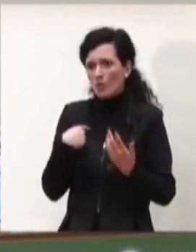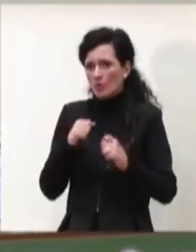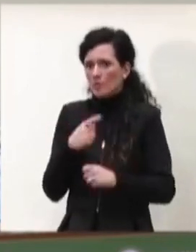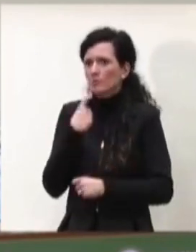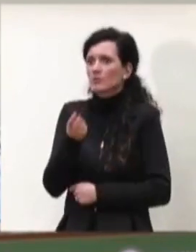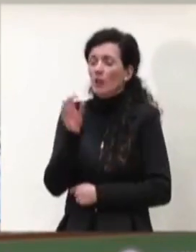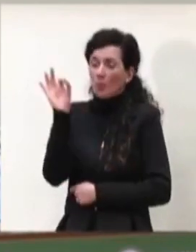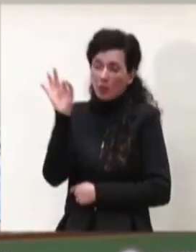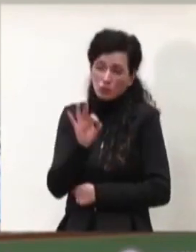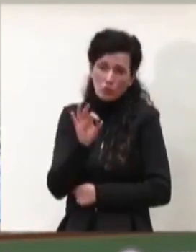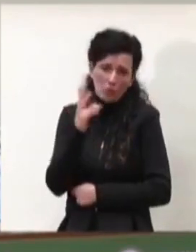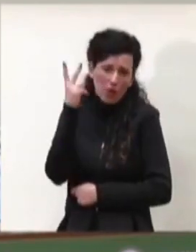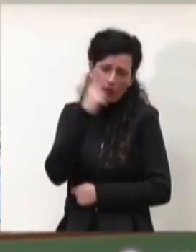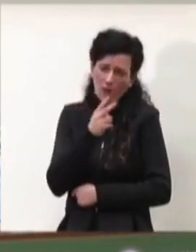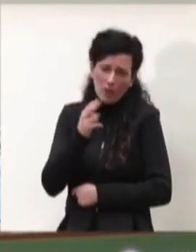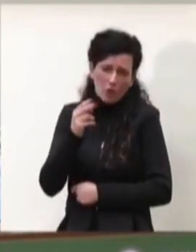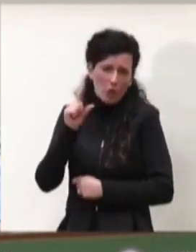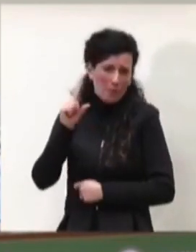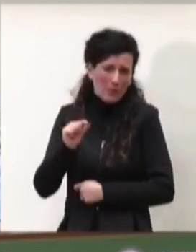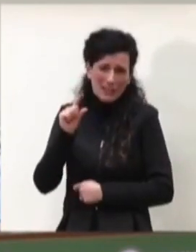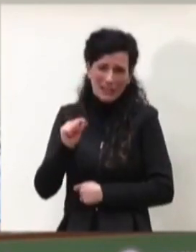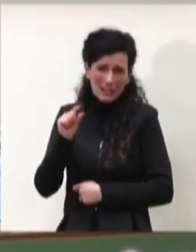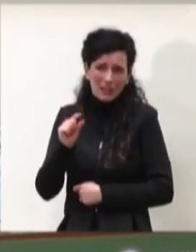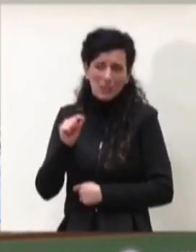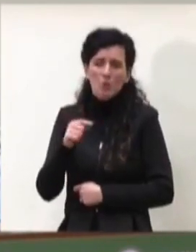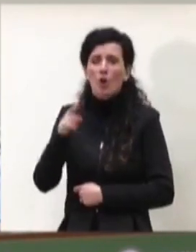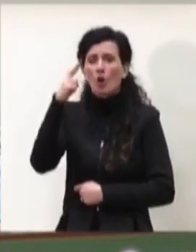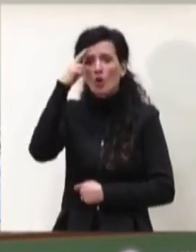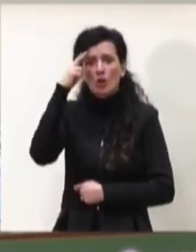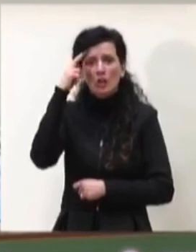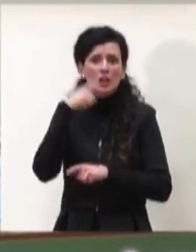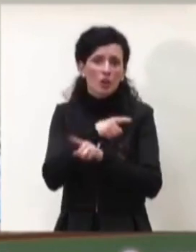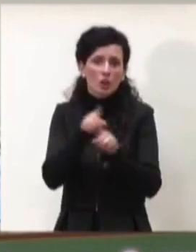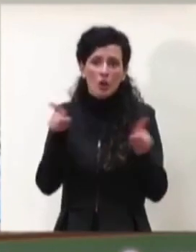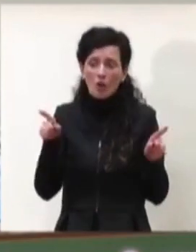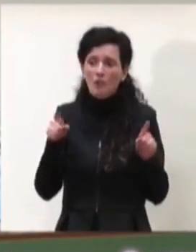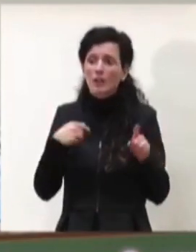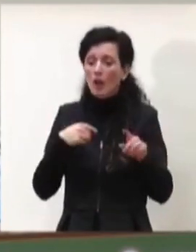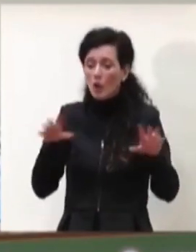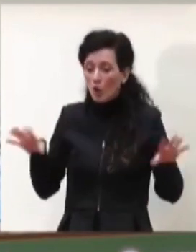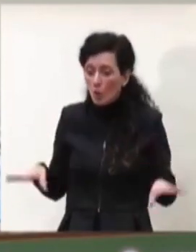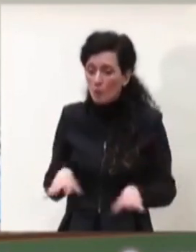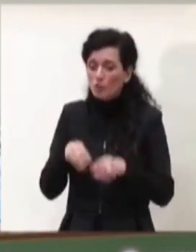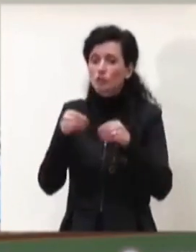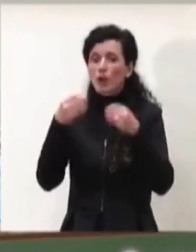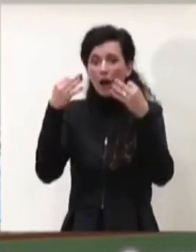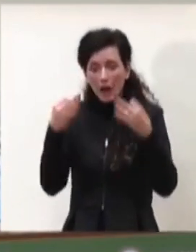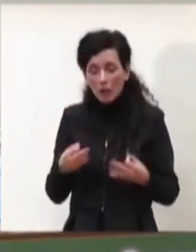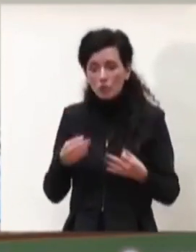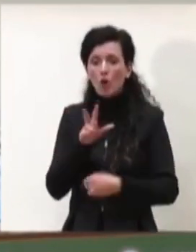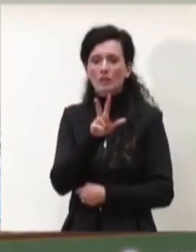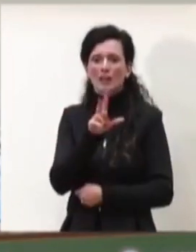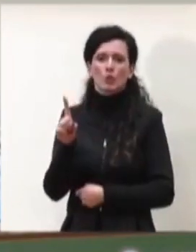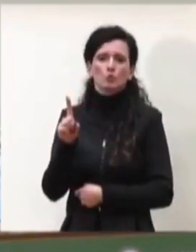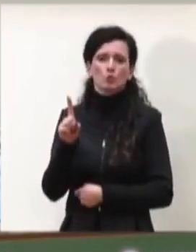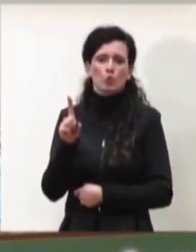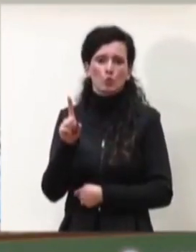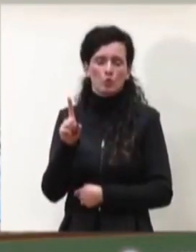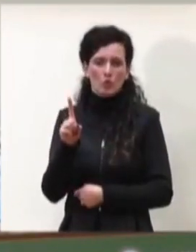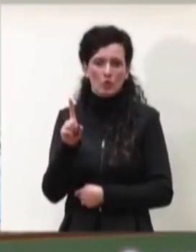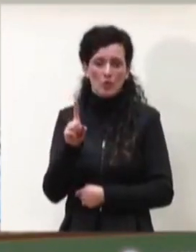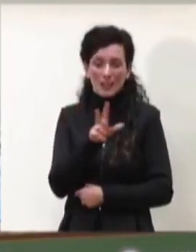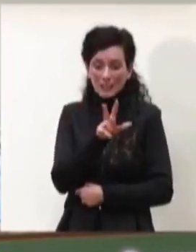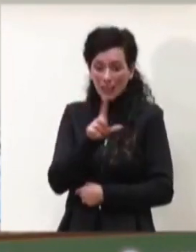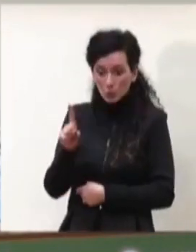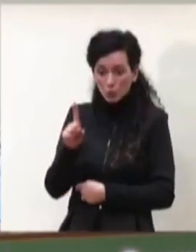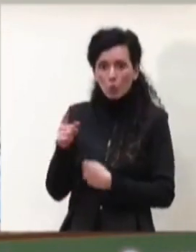piccola ci ricordiamo che abbiamo iniziato concretamente il 31 di